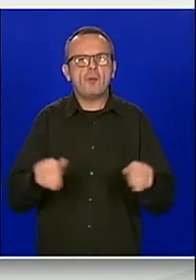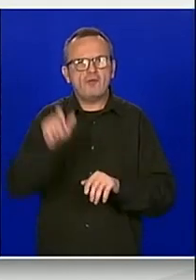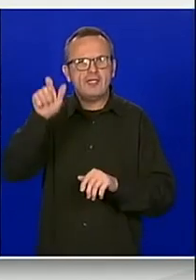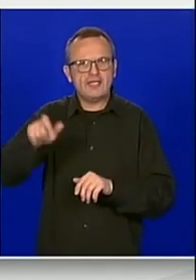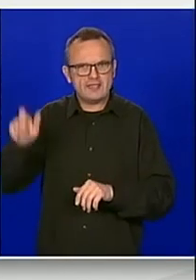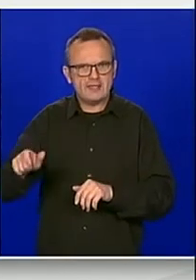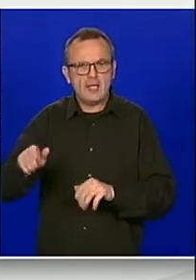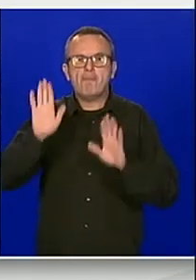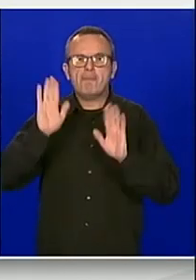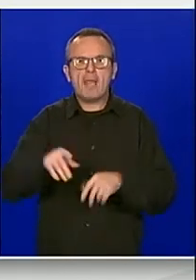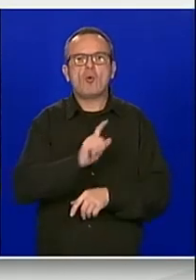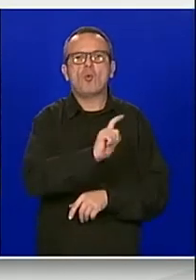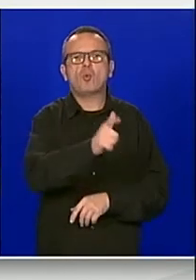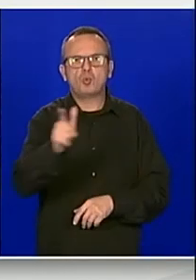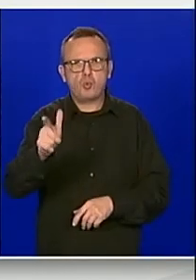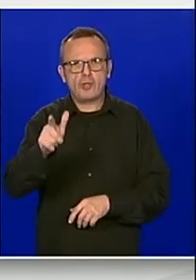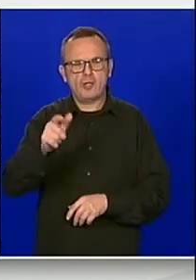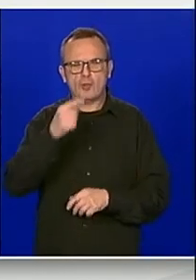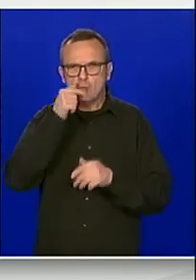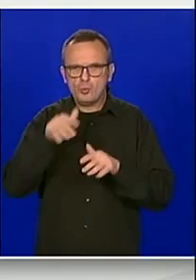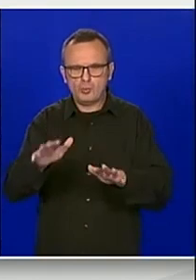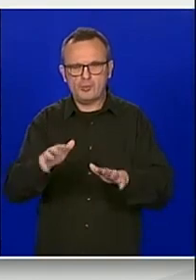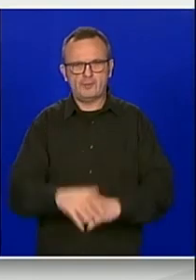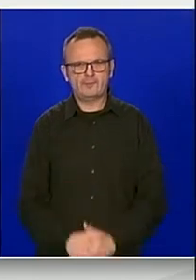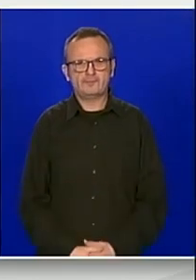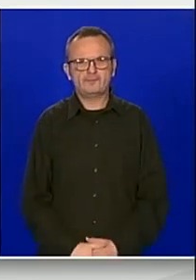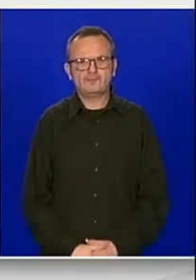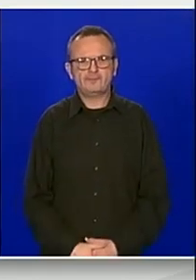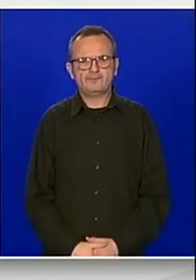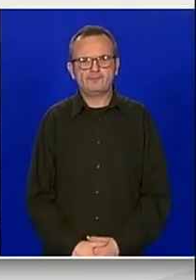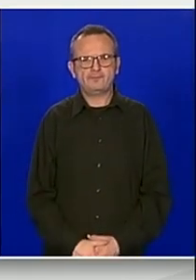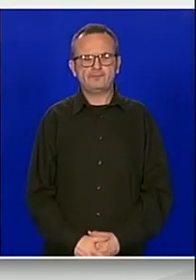način kako je to propisano zakonom o miravinskom osiguranju.